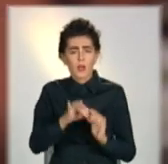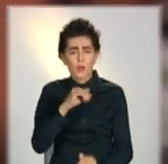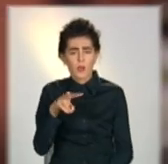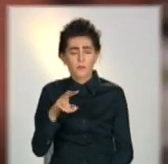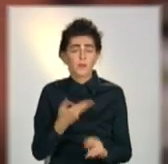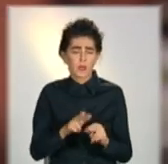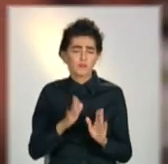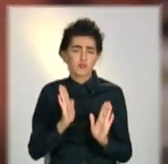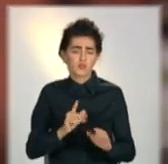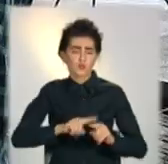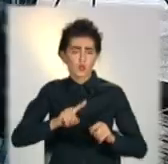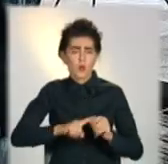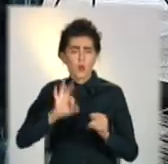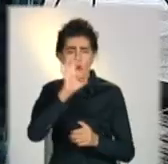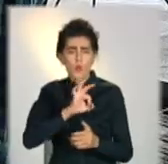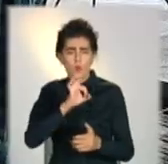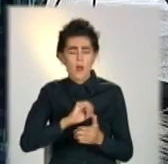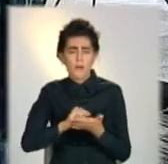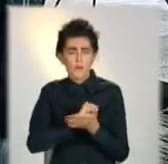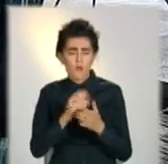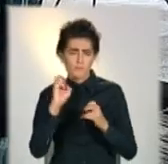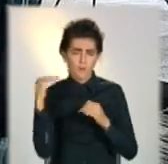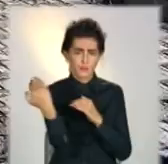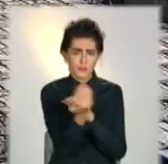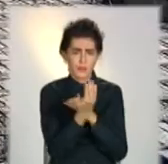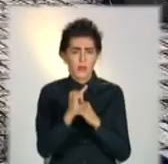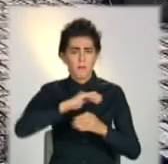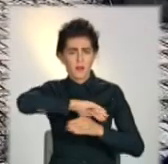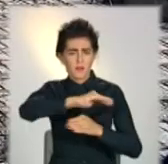металурги закінчують демонтаж аварійної огорожі та покриття.